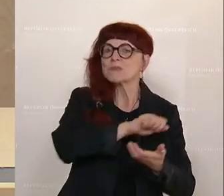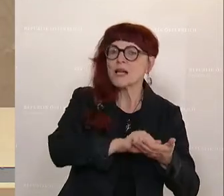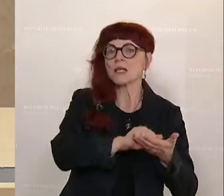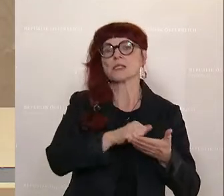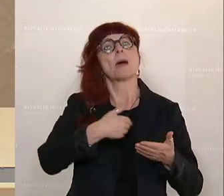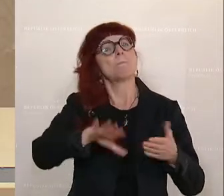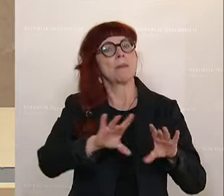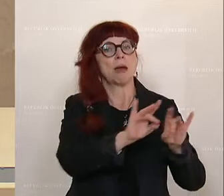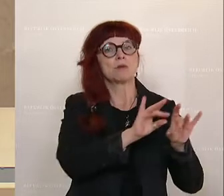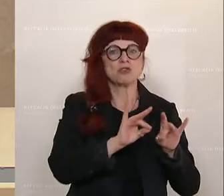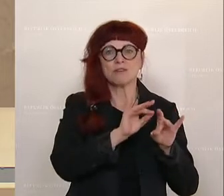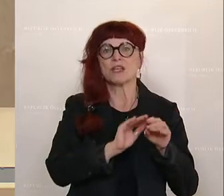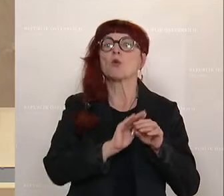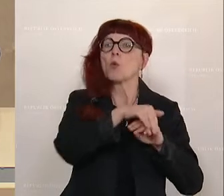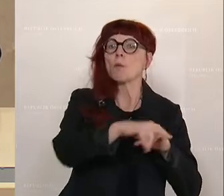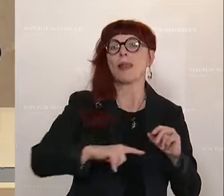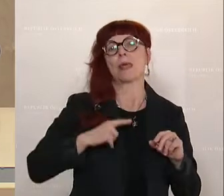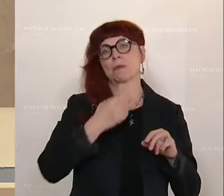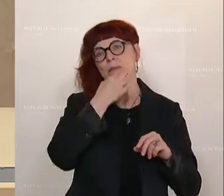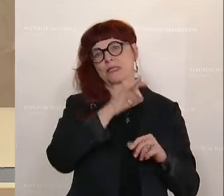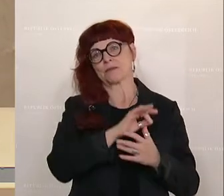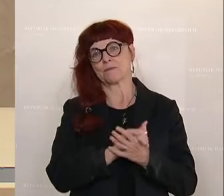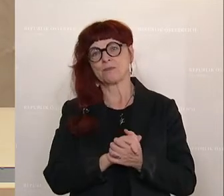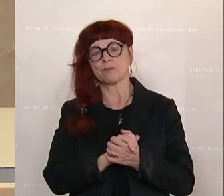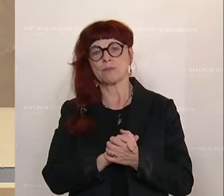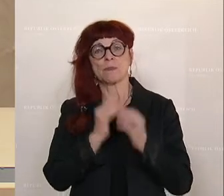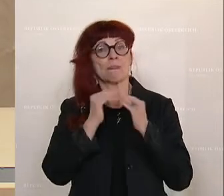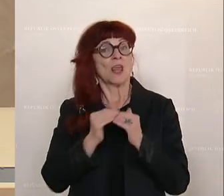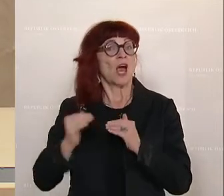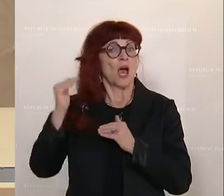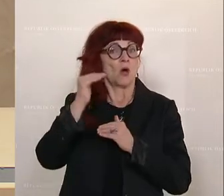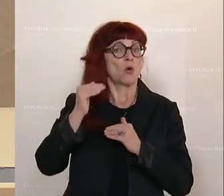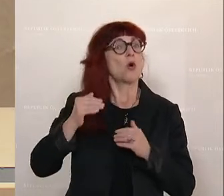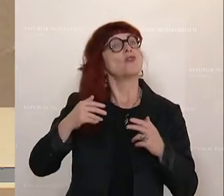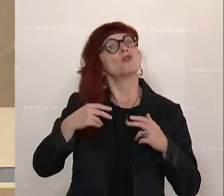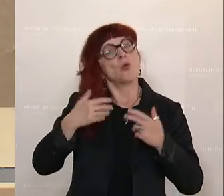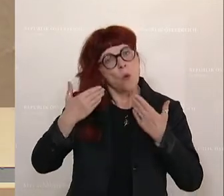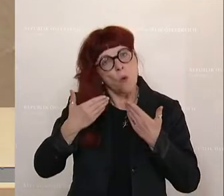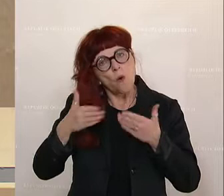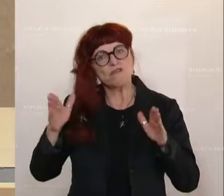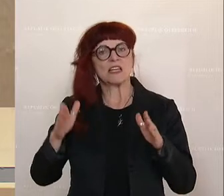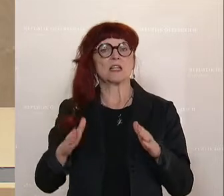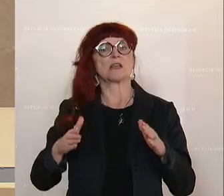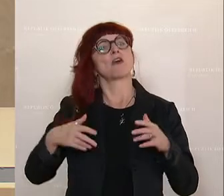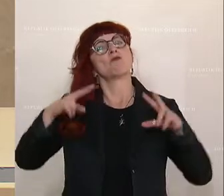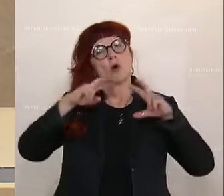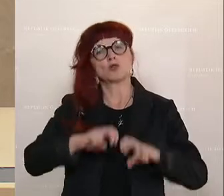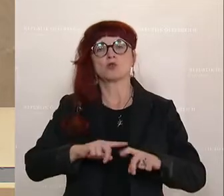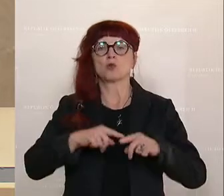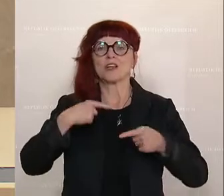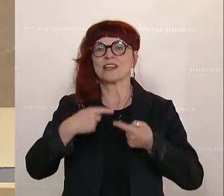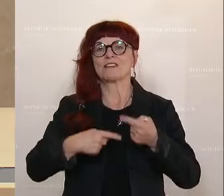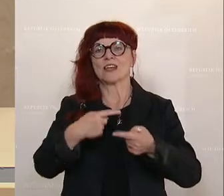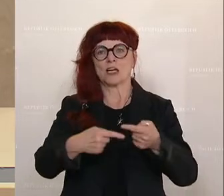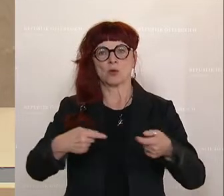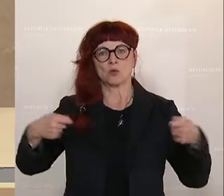höhere Überlebensrate. Eine Erhöhung der öffentlichen Forschung- und Entwicklungsausgaben um einen